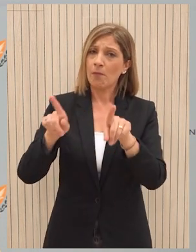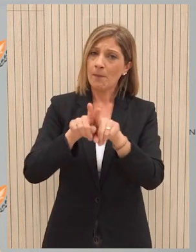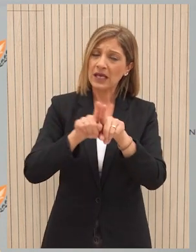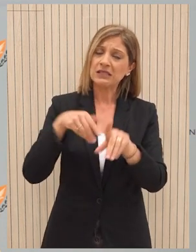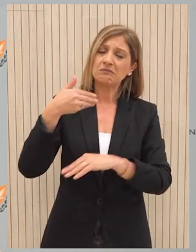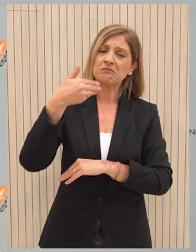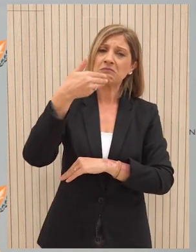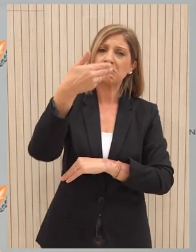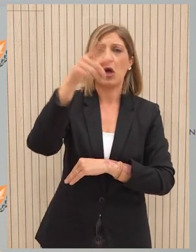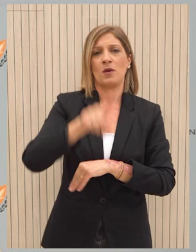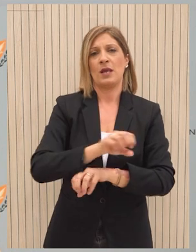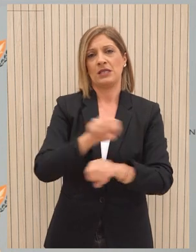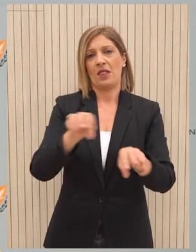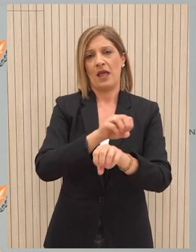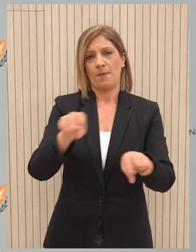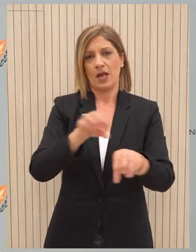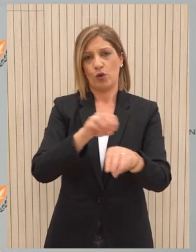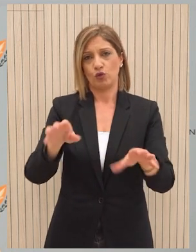δοθούν στη δημοσιότητα τις επόμενες μέρες.